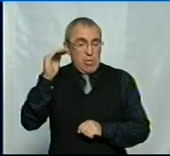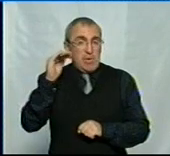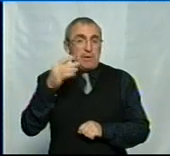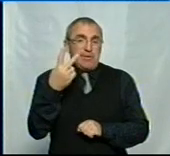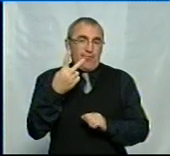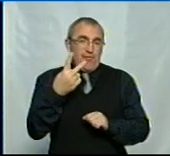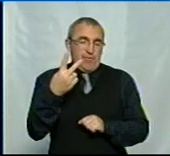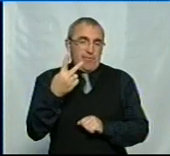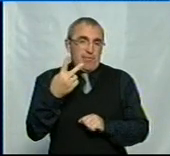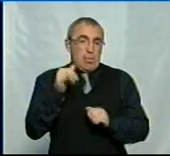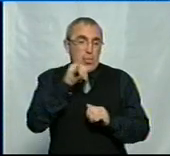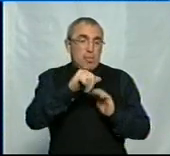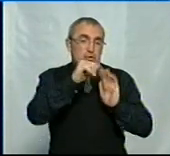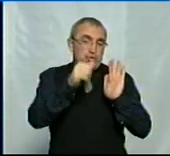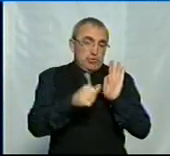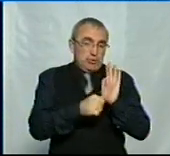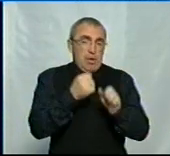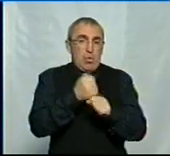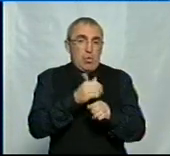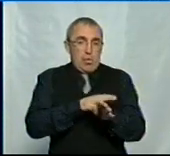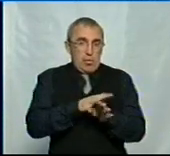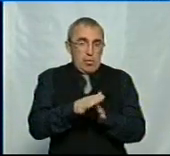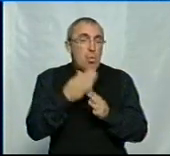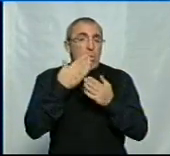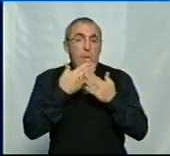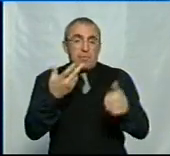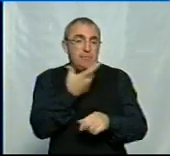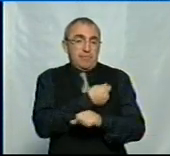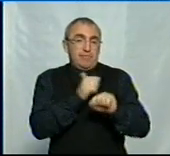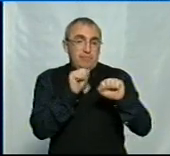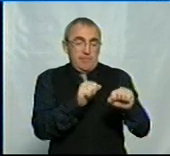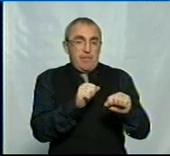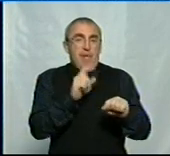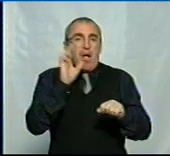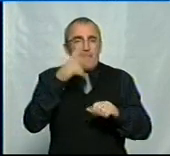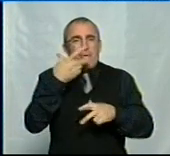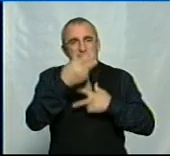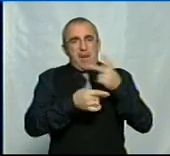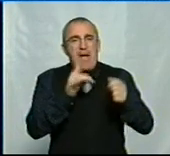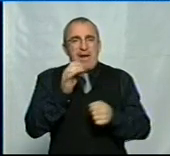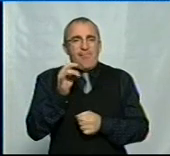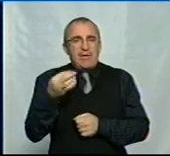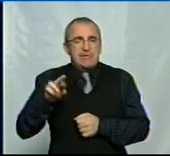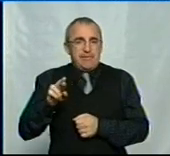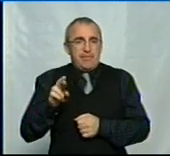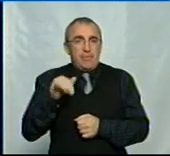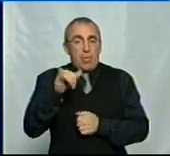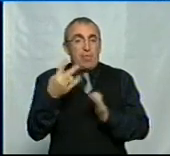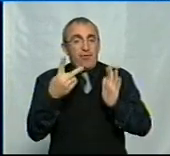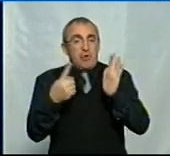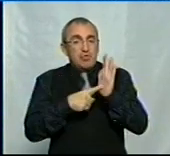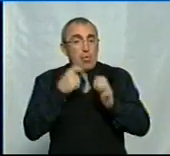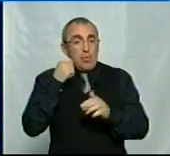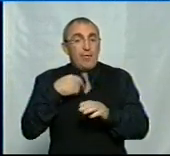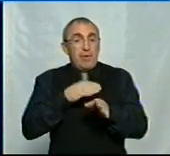з 26 років роблять в стані вакцину, далі йде ревакцинація. У 26 років вона